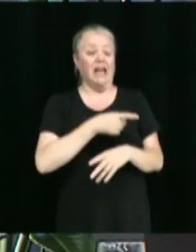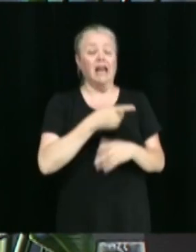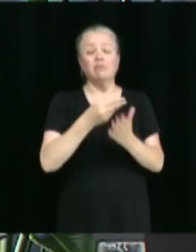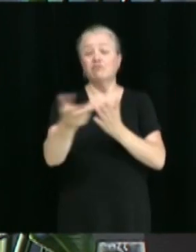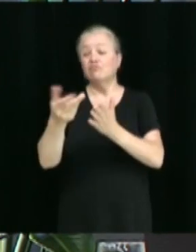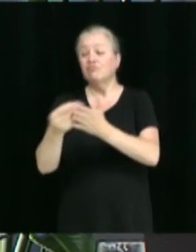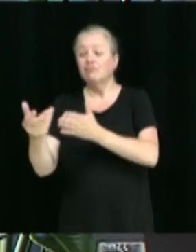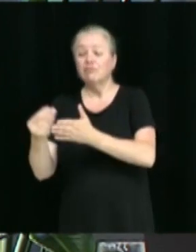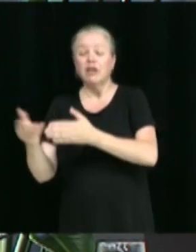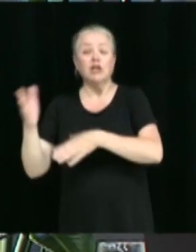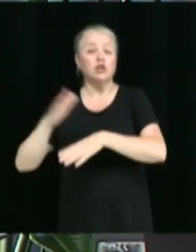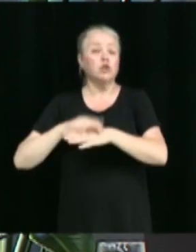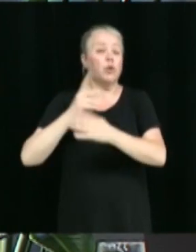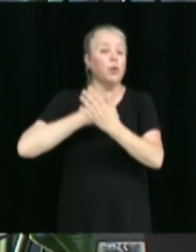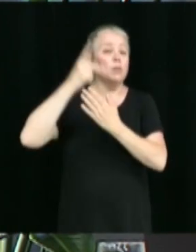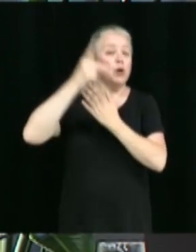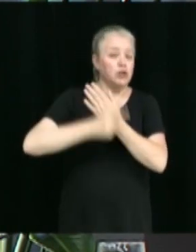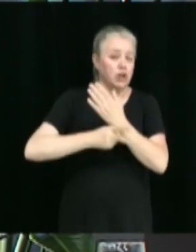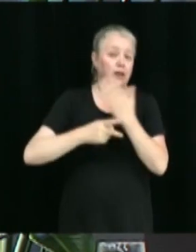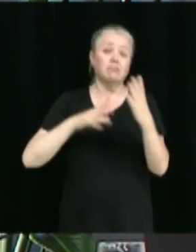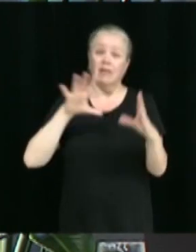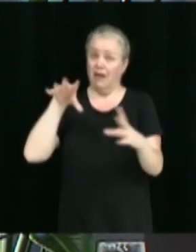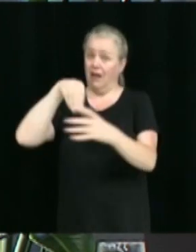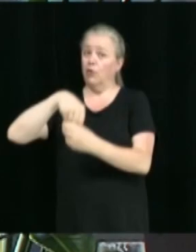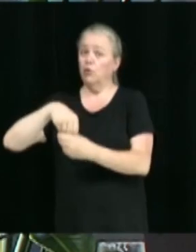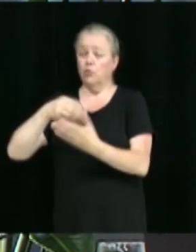projets, y compris des dépenses en immobilisation.